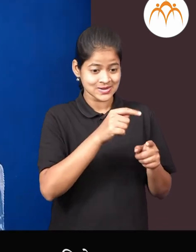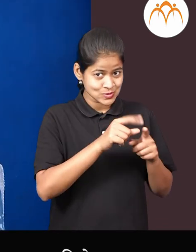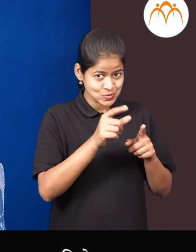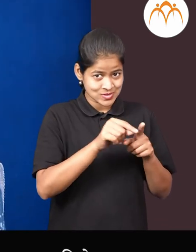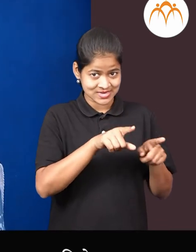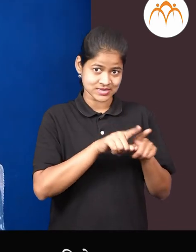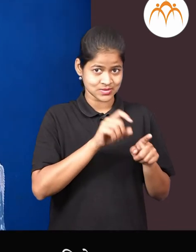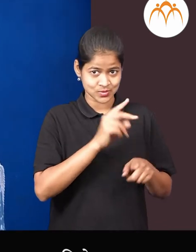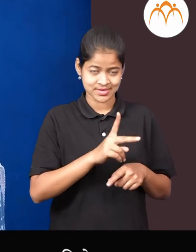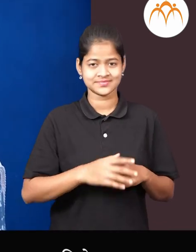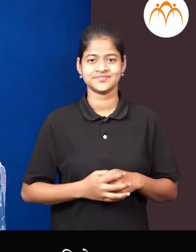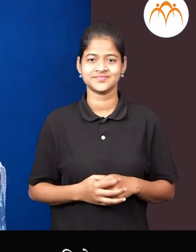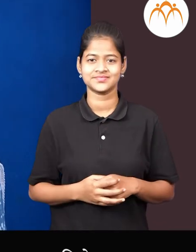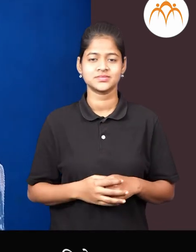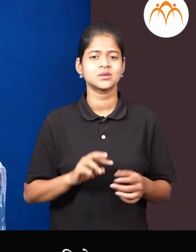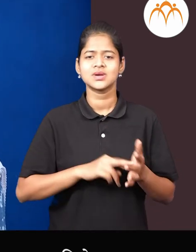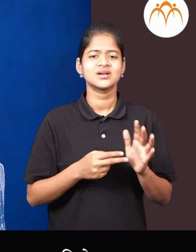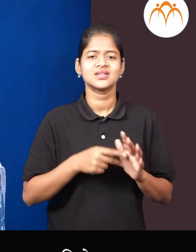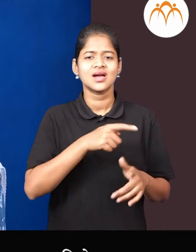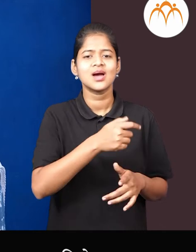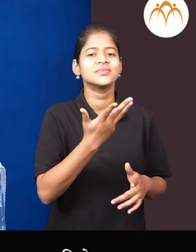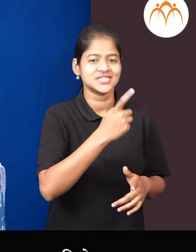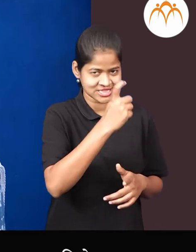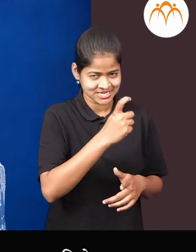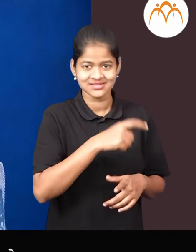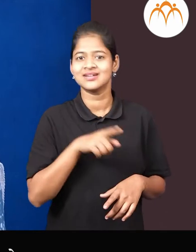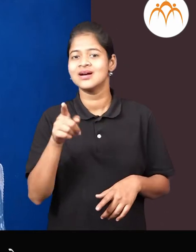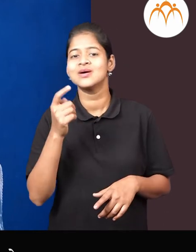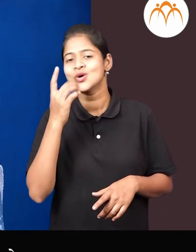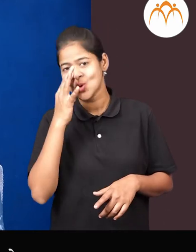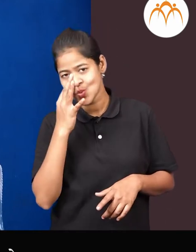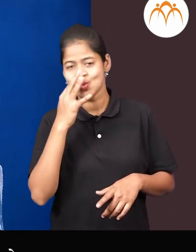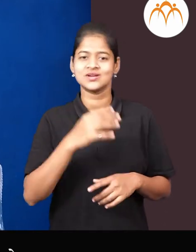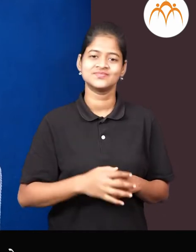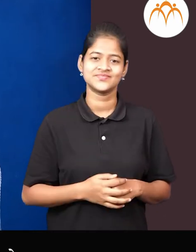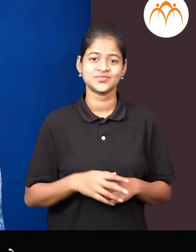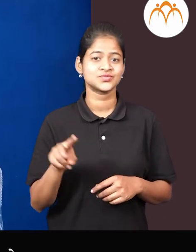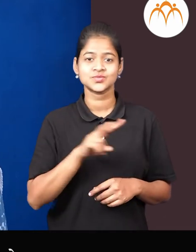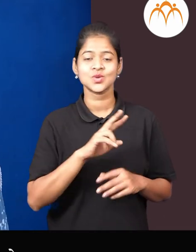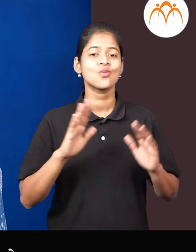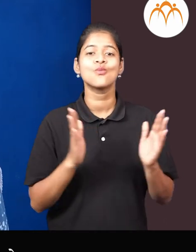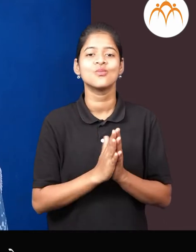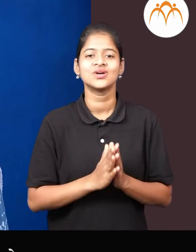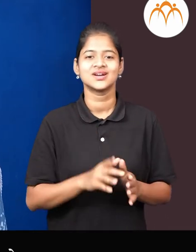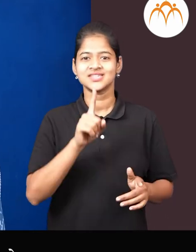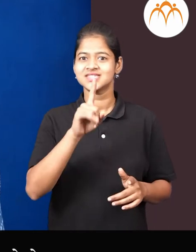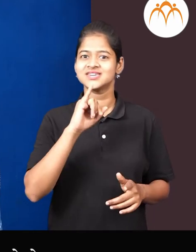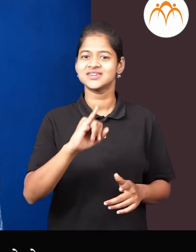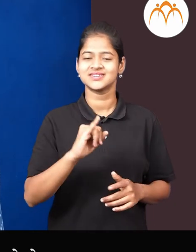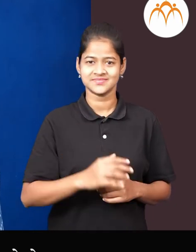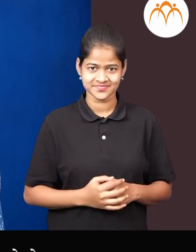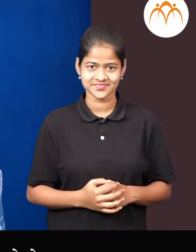बरो बर, मंजे दो घानना मिल्यों, मी सोला रुपे दिले. आता जाउन आलात, कि माला हिशोब देचा, हां?